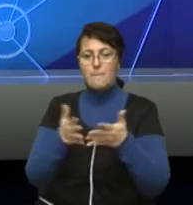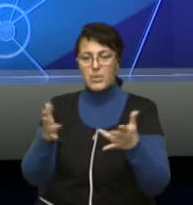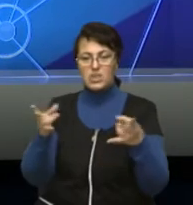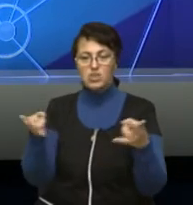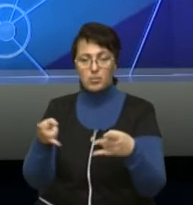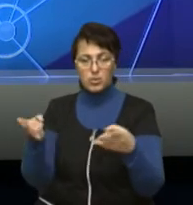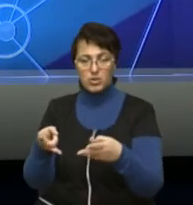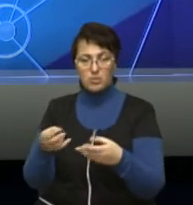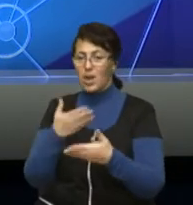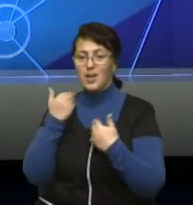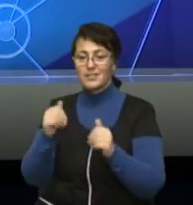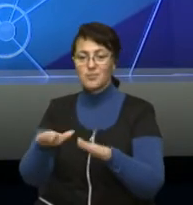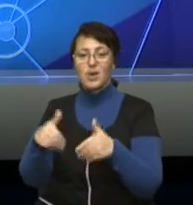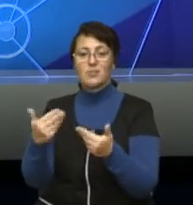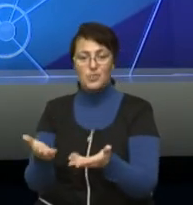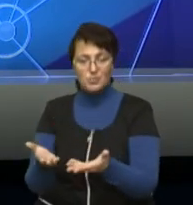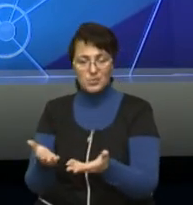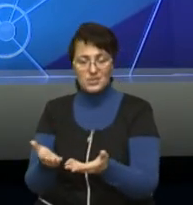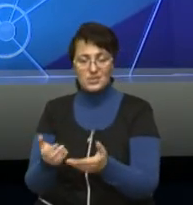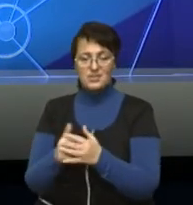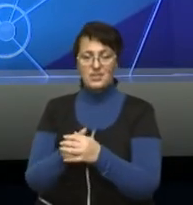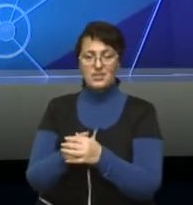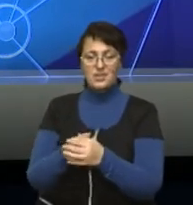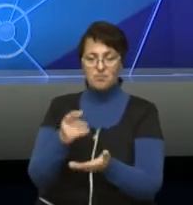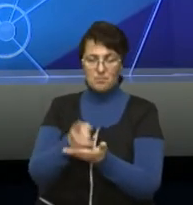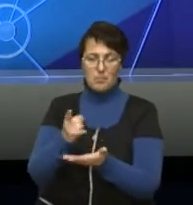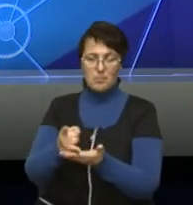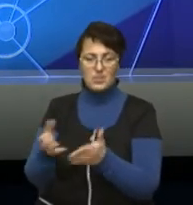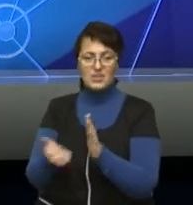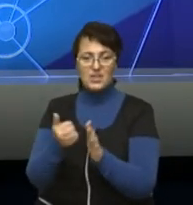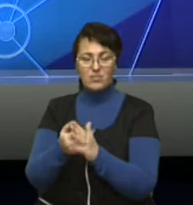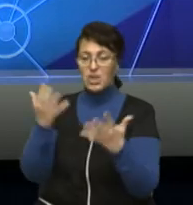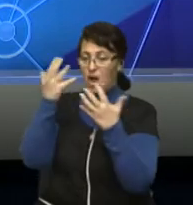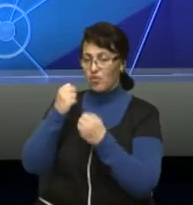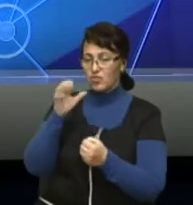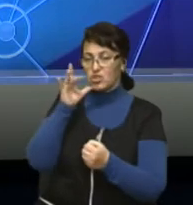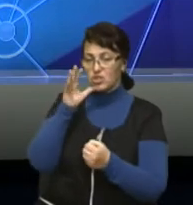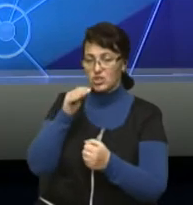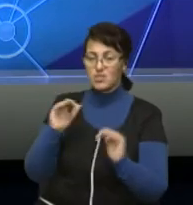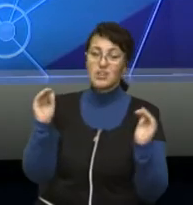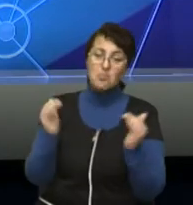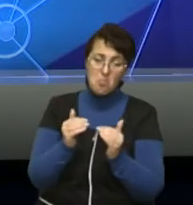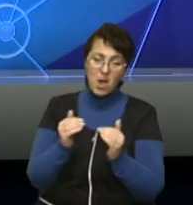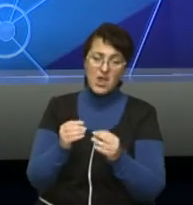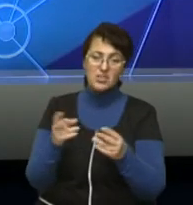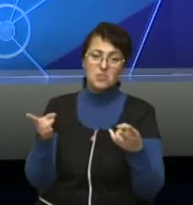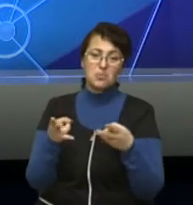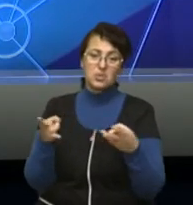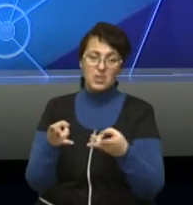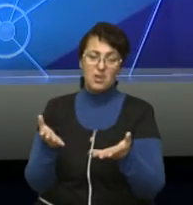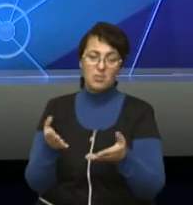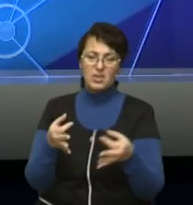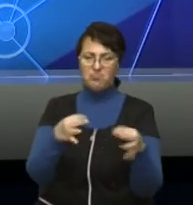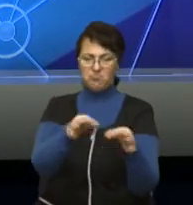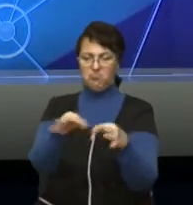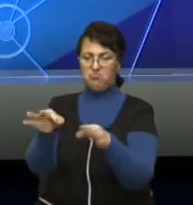немає пропозиції, тобто немає паркомісця. В нічний час це є менший попит, відповідно, напевно,